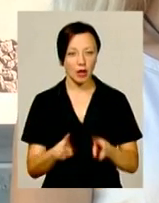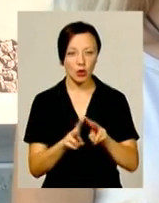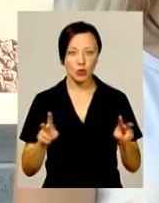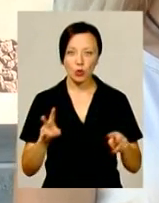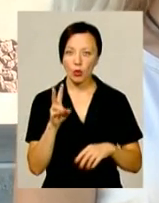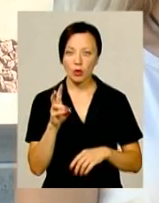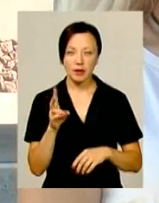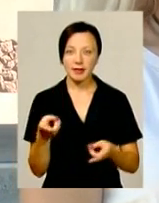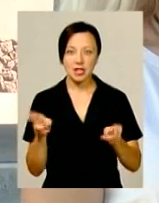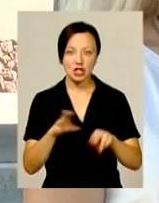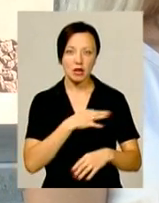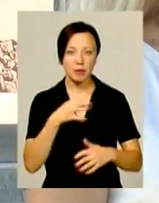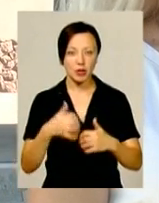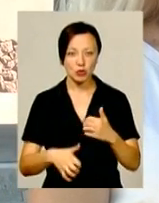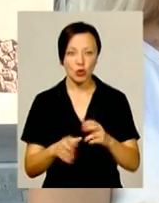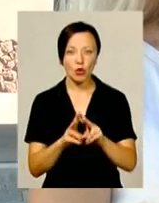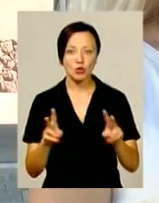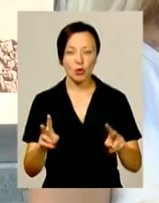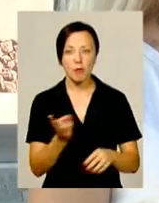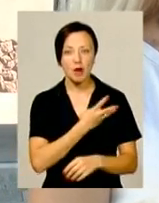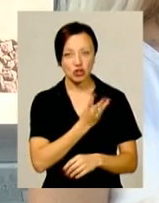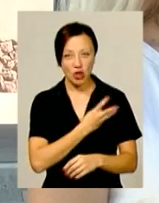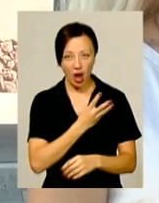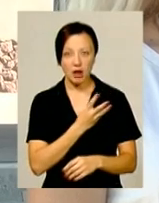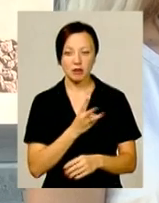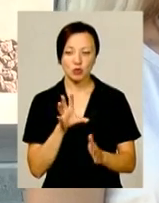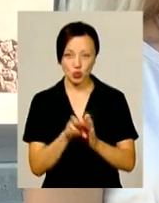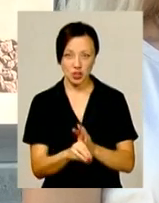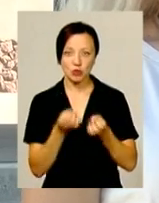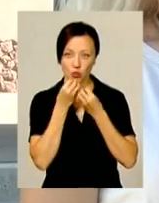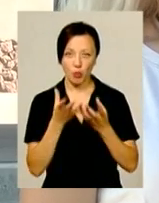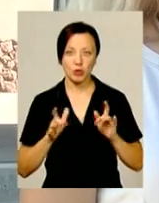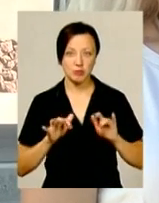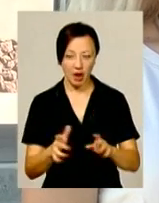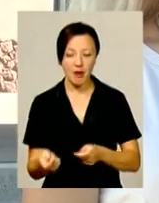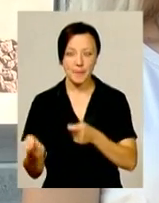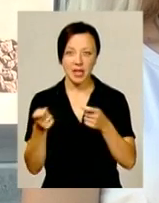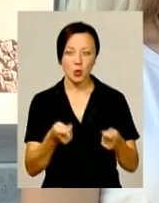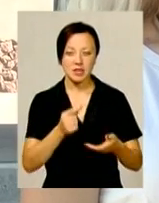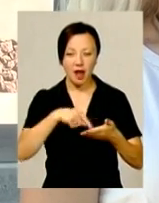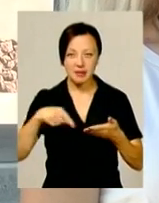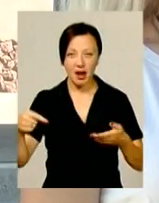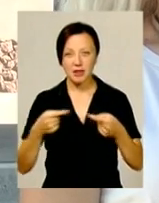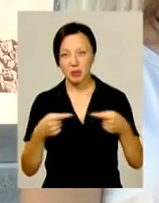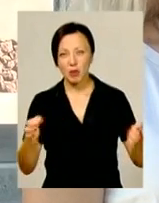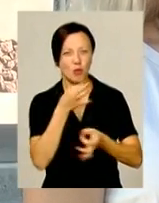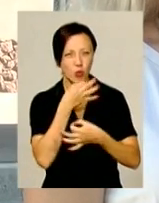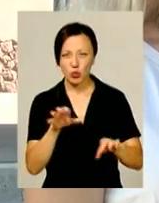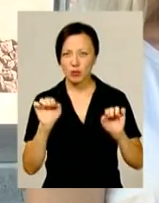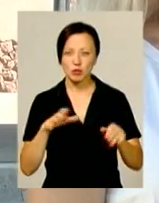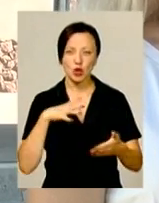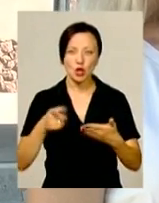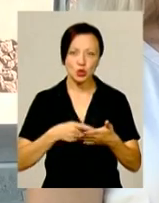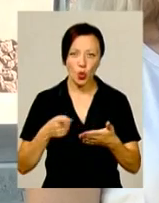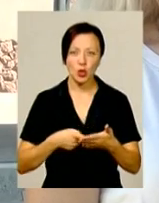не залишається байдужими, хто бажає долучатись до цієї доброї справи, приносити канцелярське приладдя будь-яке, це можуть бути